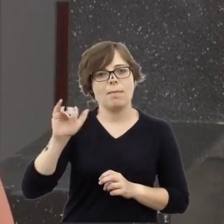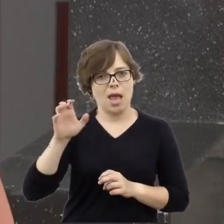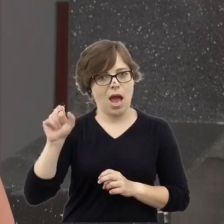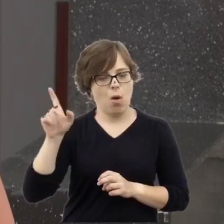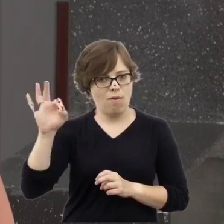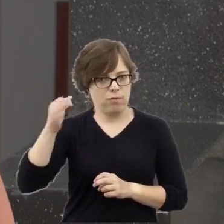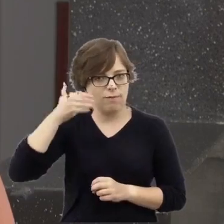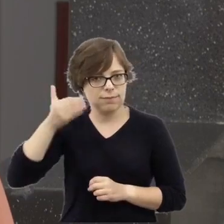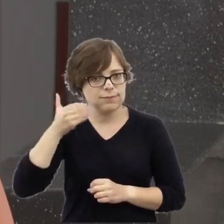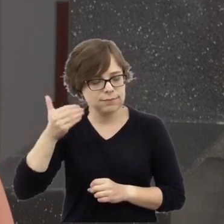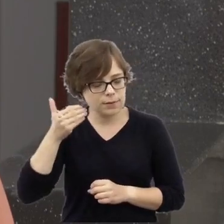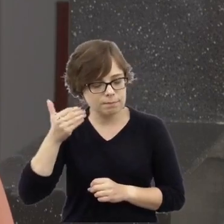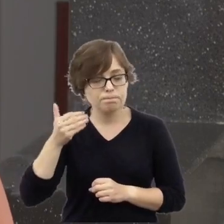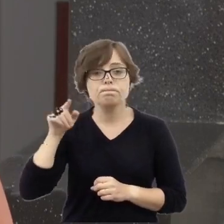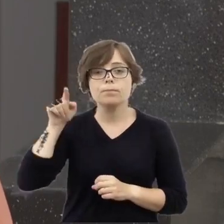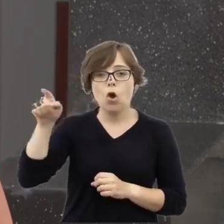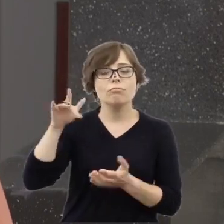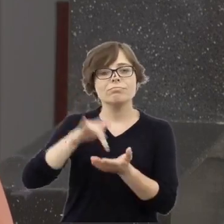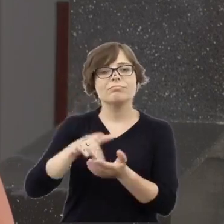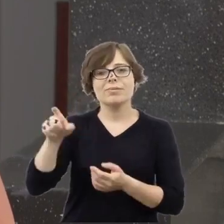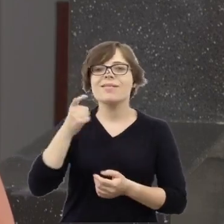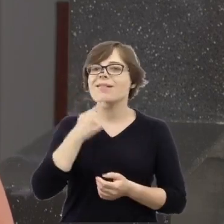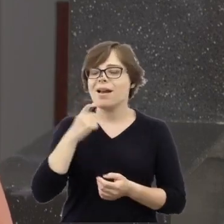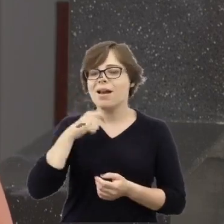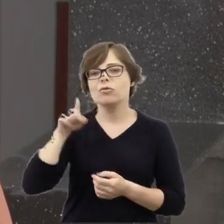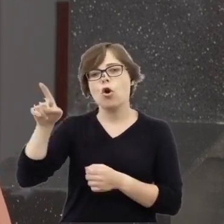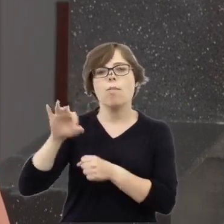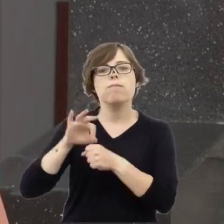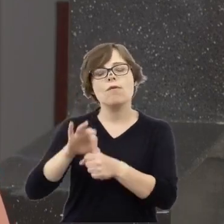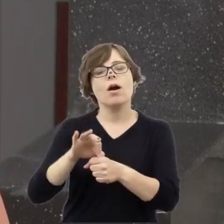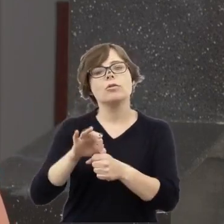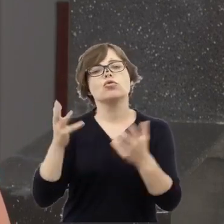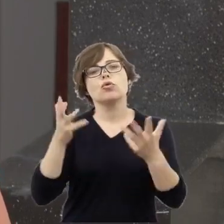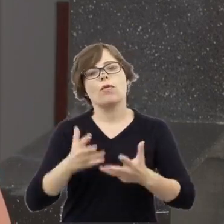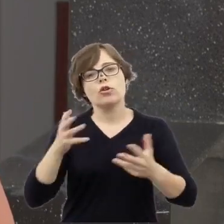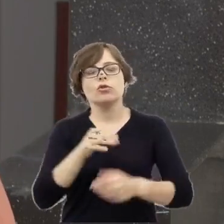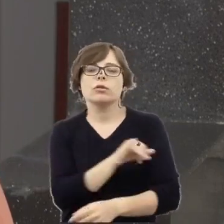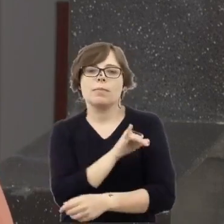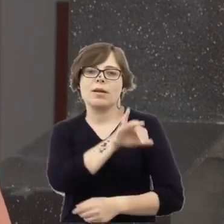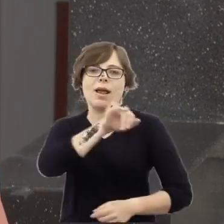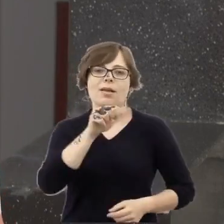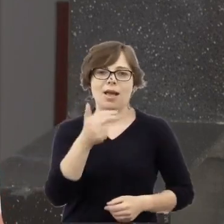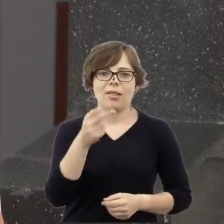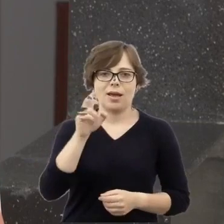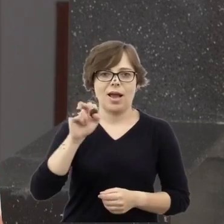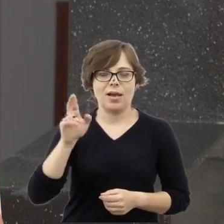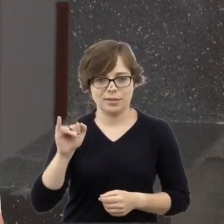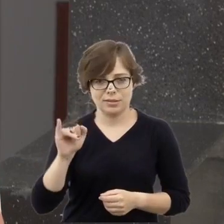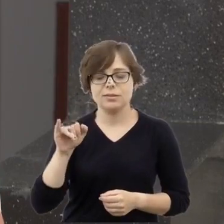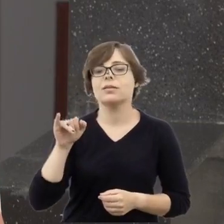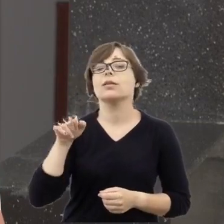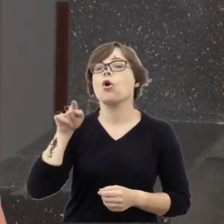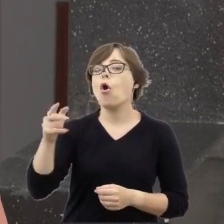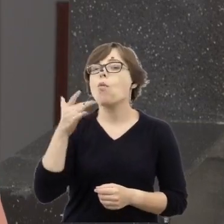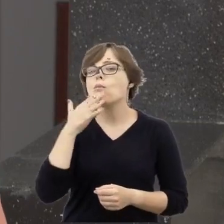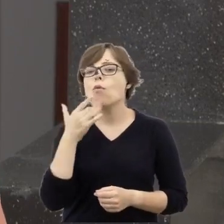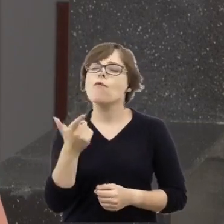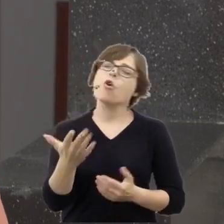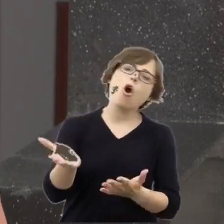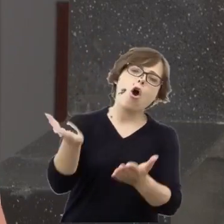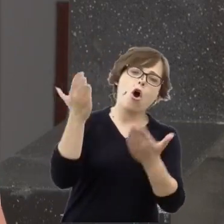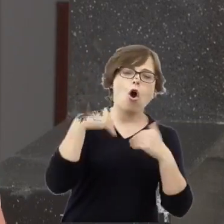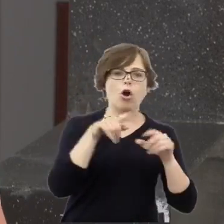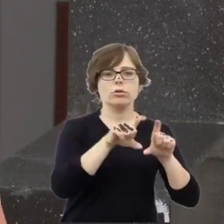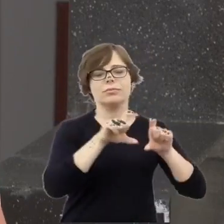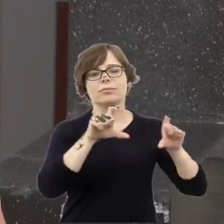w Kielcach prowadzi stowarzyszenie imienia Jana Karskiego chodźcie na planty w